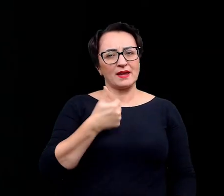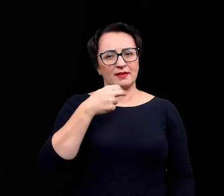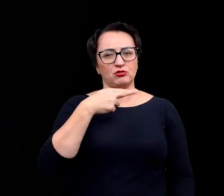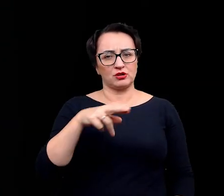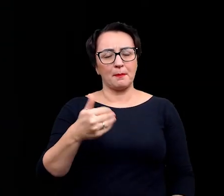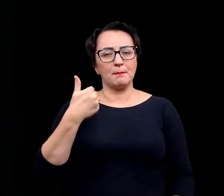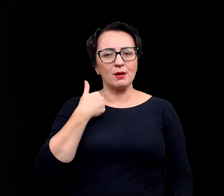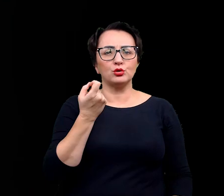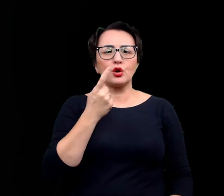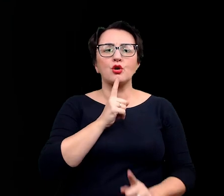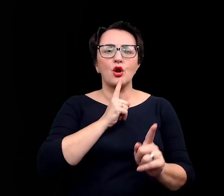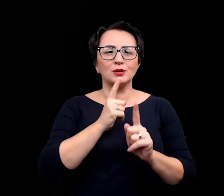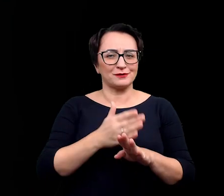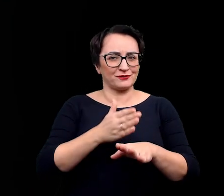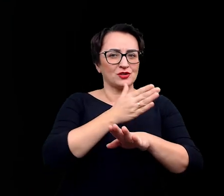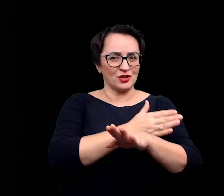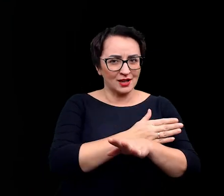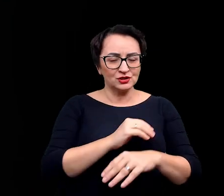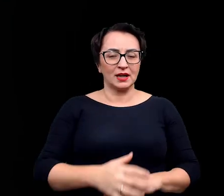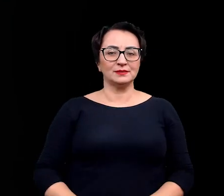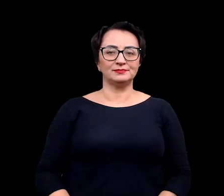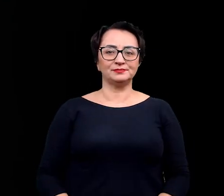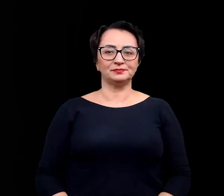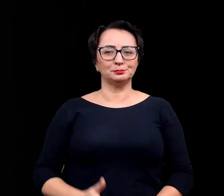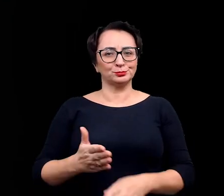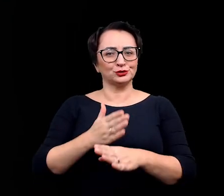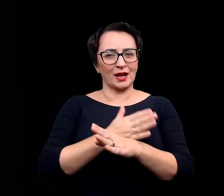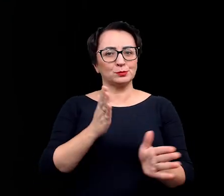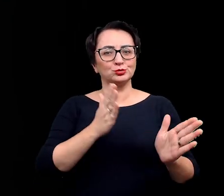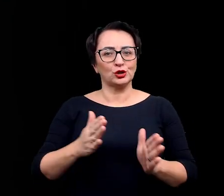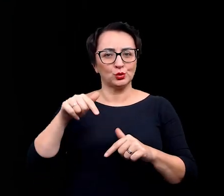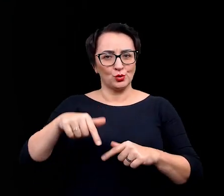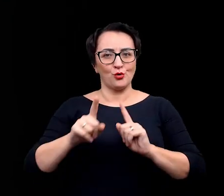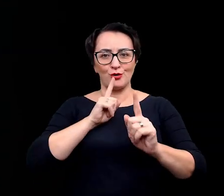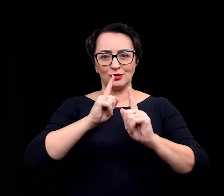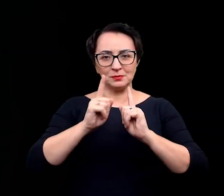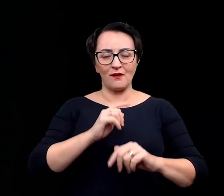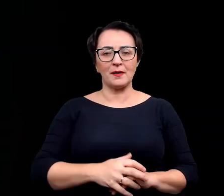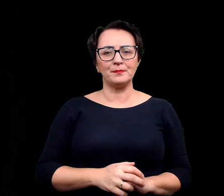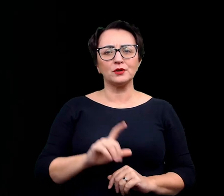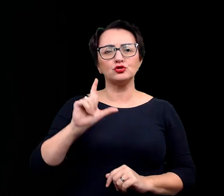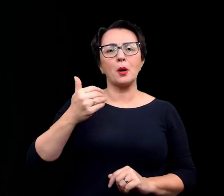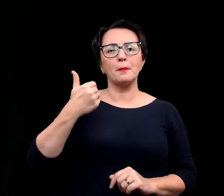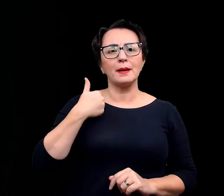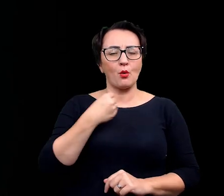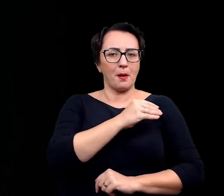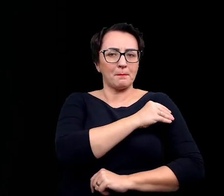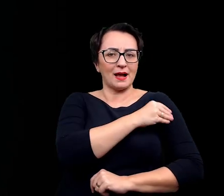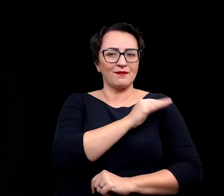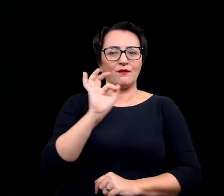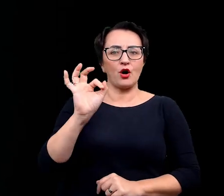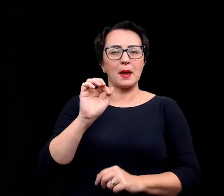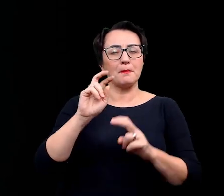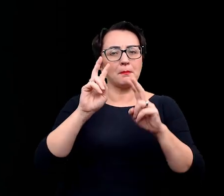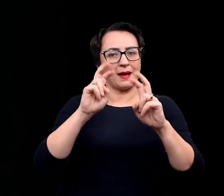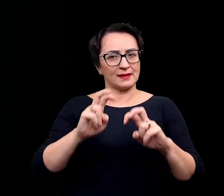jedną rzecz, bo to już rozmawialiśmy też tak w kuluarach i wcześniej też jak się przygotowywałyśmy do tej rozmowy. Co było materiałem do